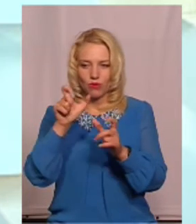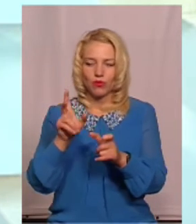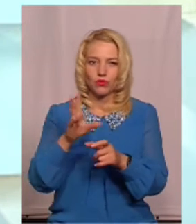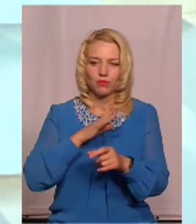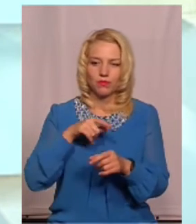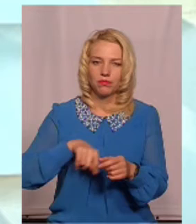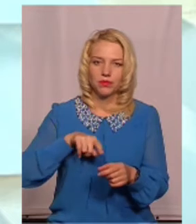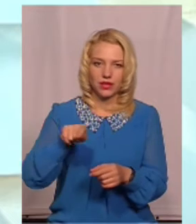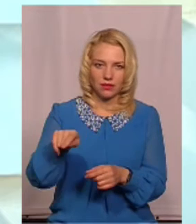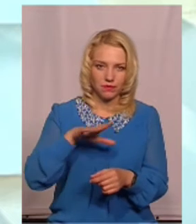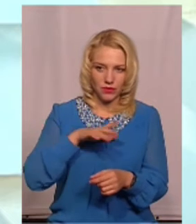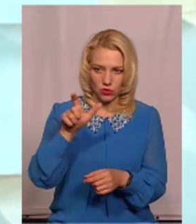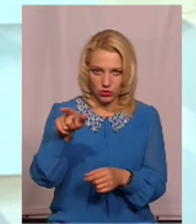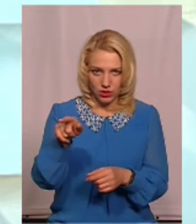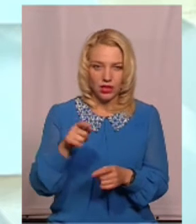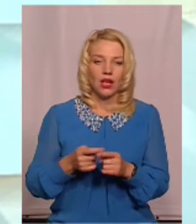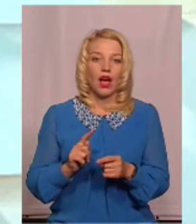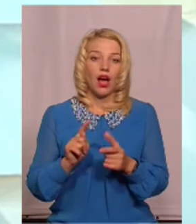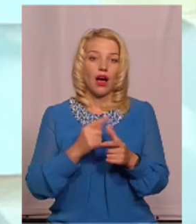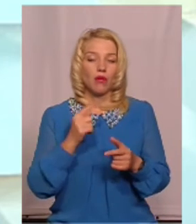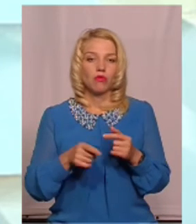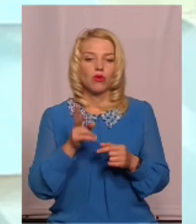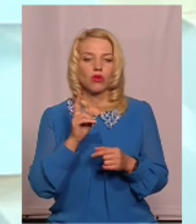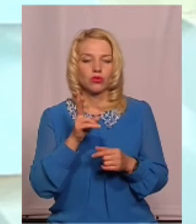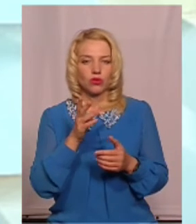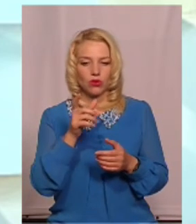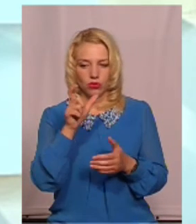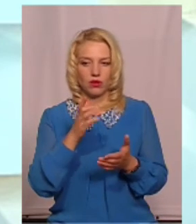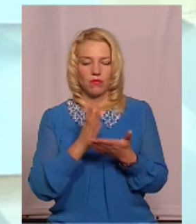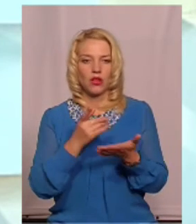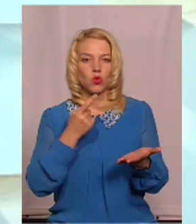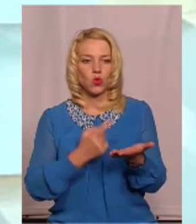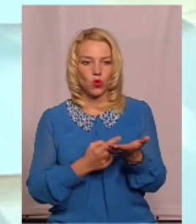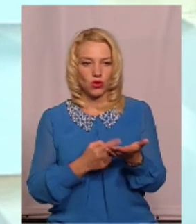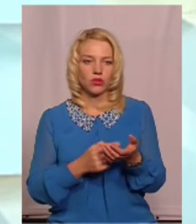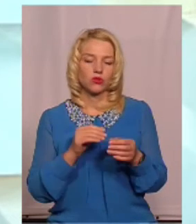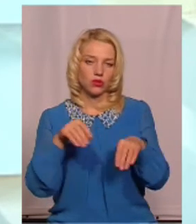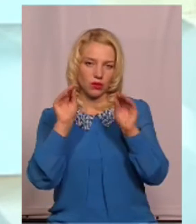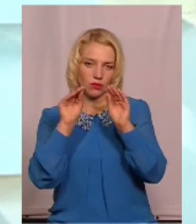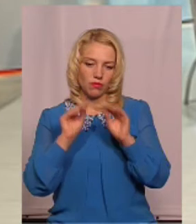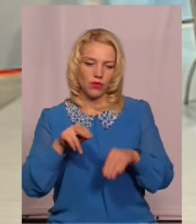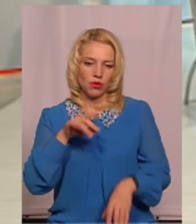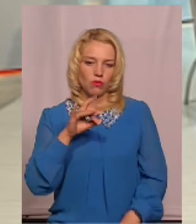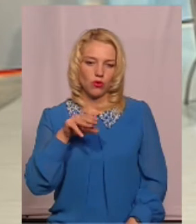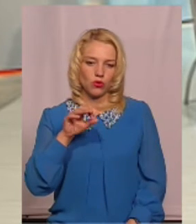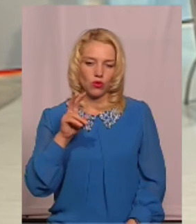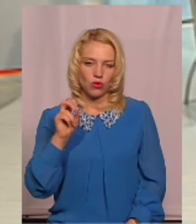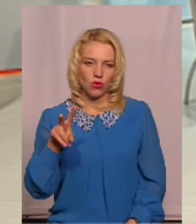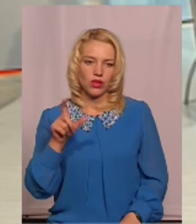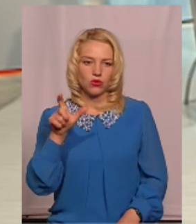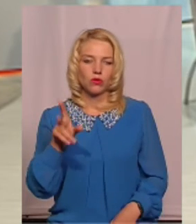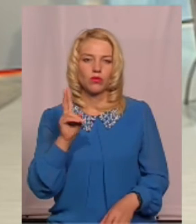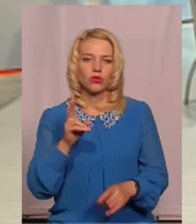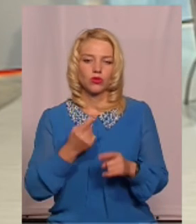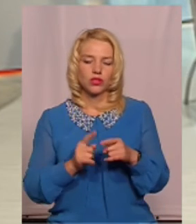або, якщо правоохоронний орган має докази, тоді складається адміністративний протокол, і особа, яка вчинила дане